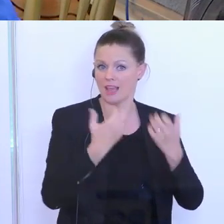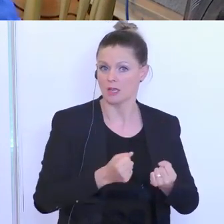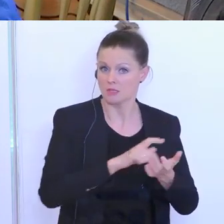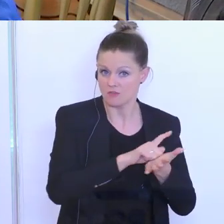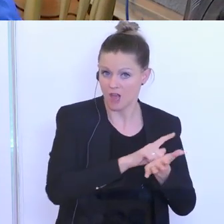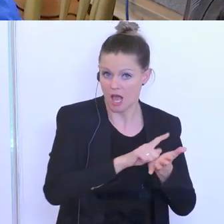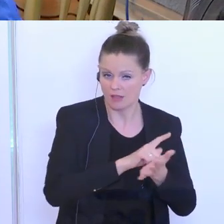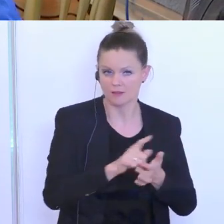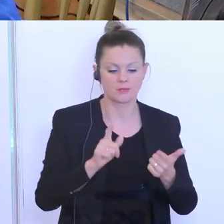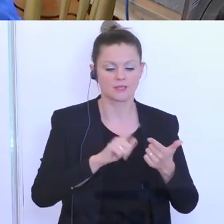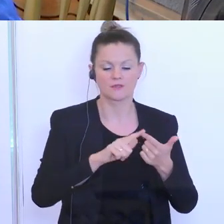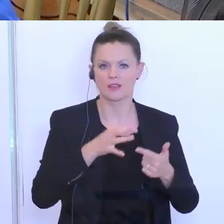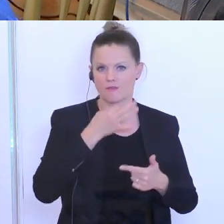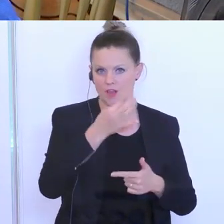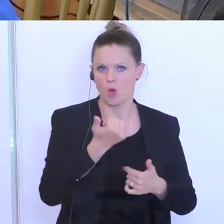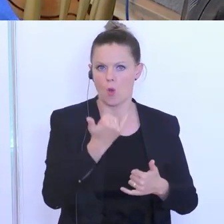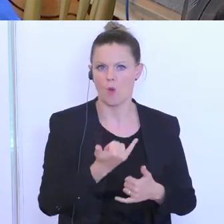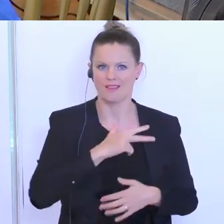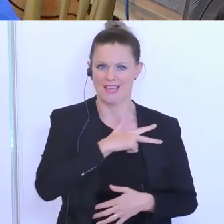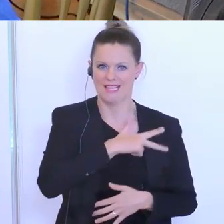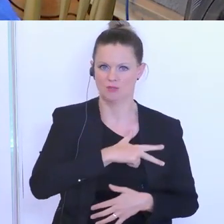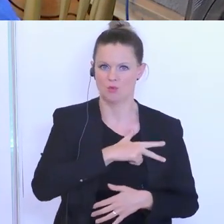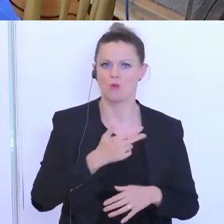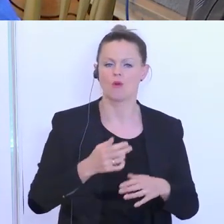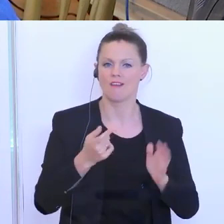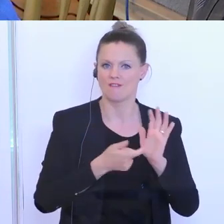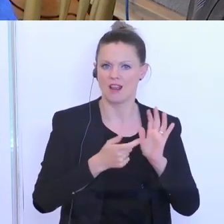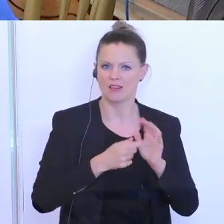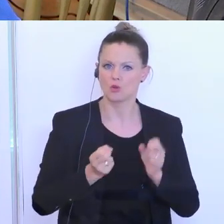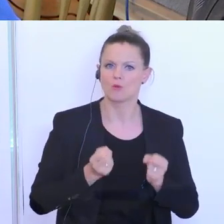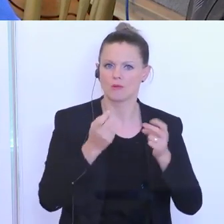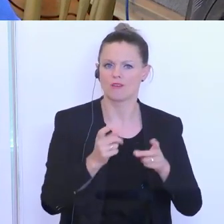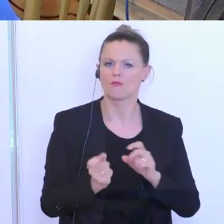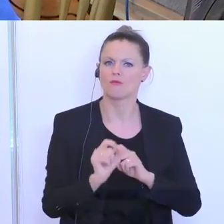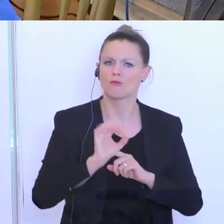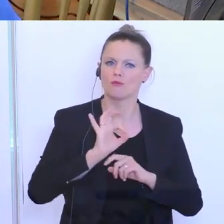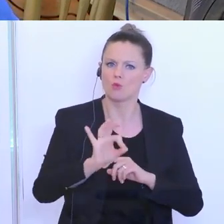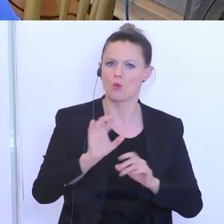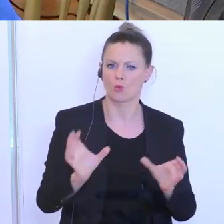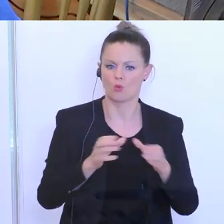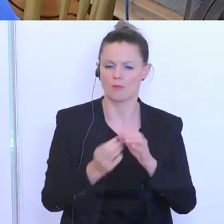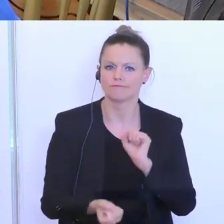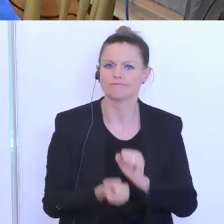zweite Frage, SPÖ hat heute verlangt eine Überbrückung für besondere Gruppen, zum Beispiel Alleinerzieherinnen